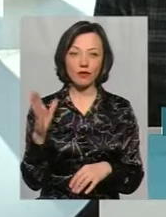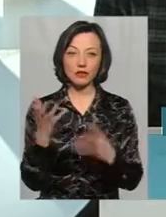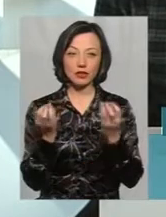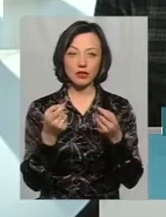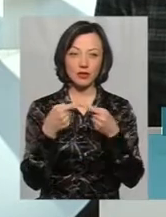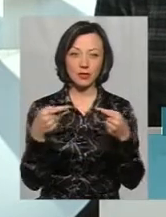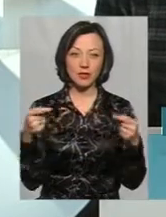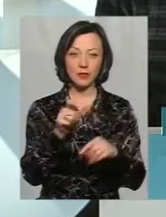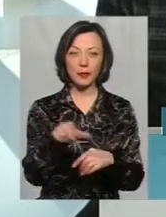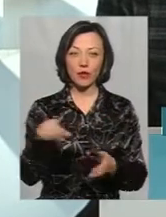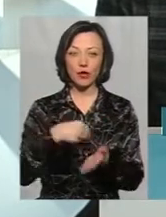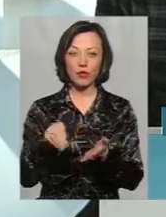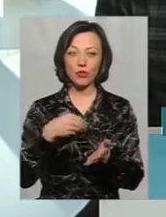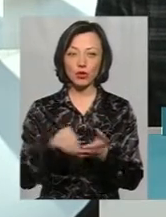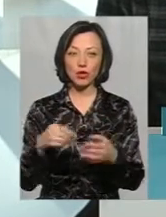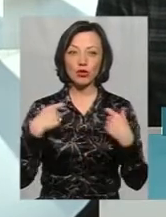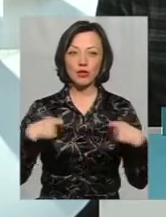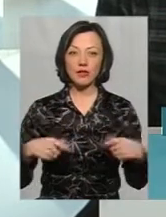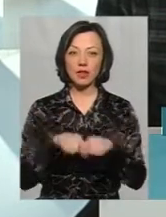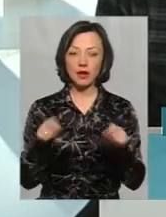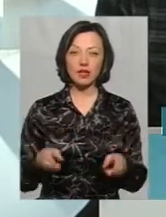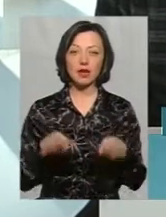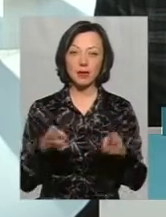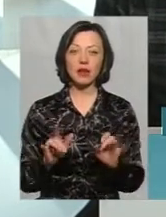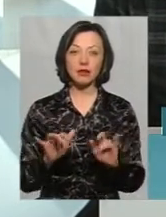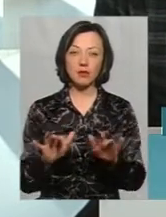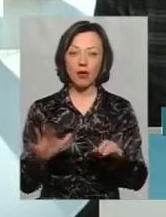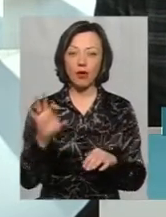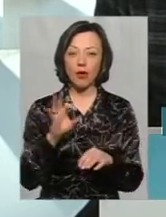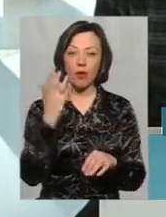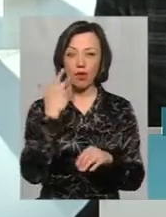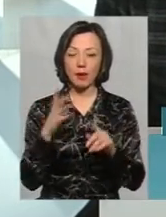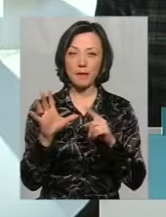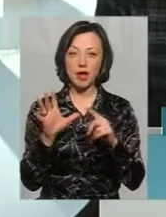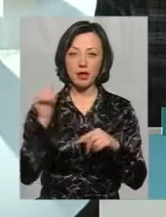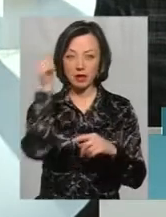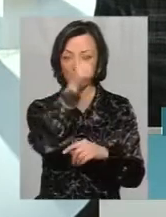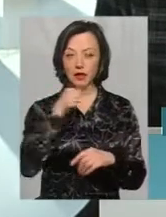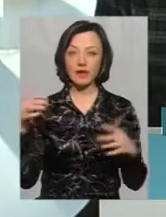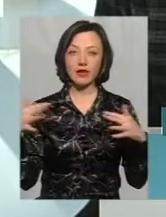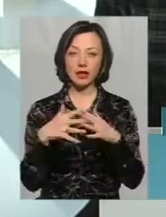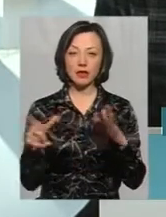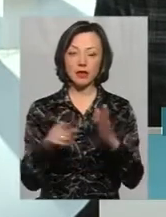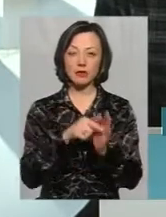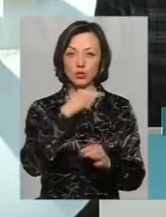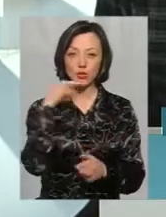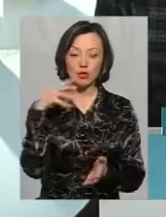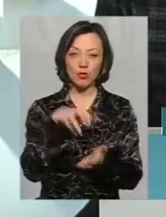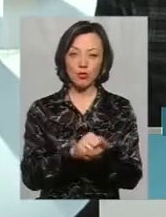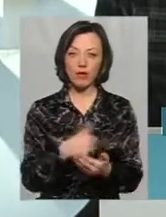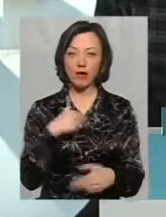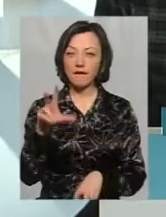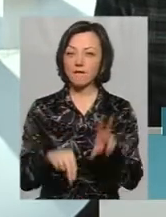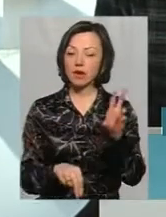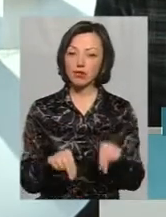як їх назвати, люди, які купують оці рюдзаки і відкриваються кримінальні справи, коли йде п'ятий рік війни з російськими окупантами, я